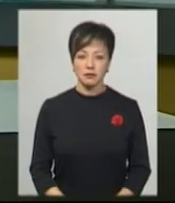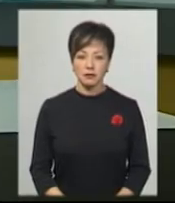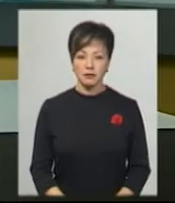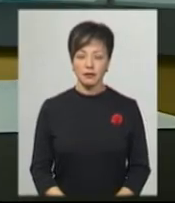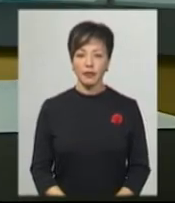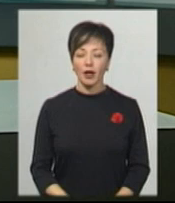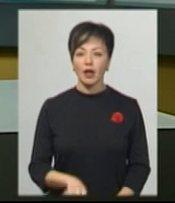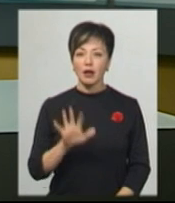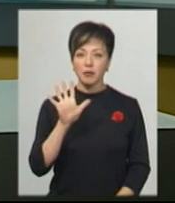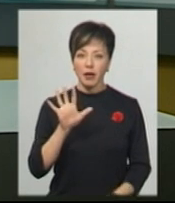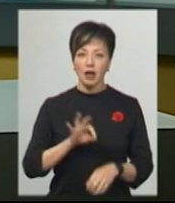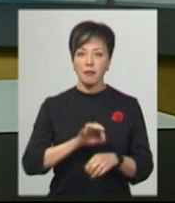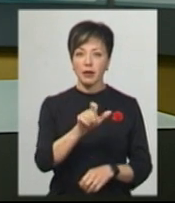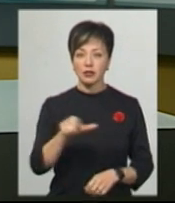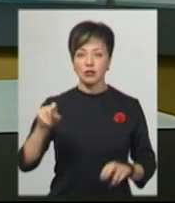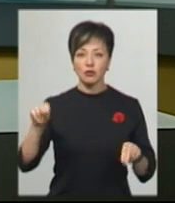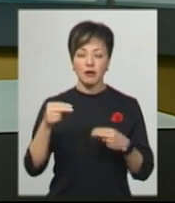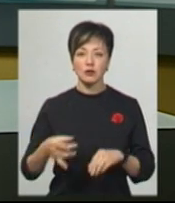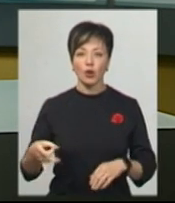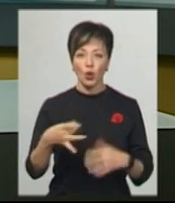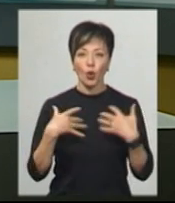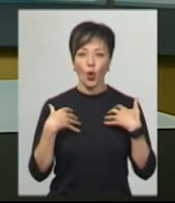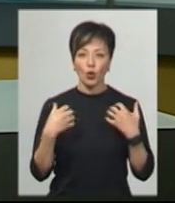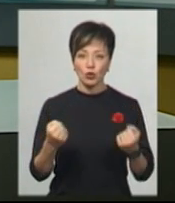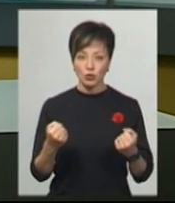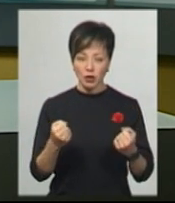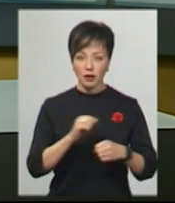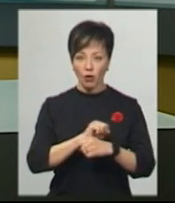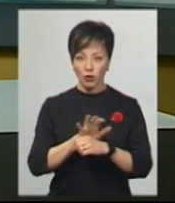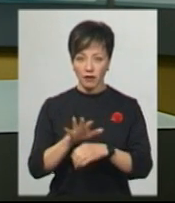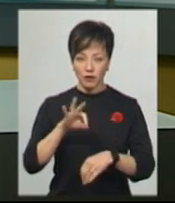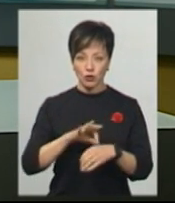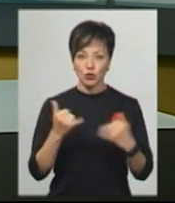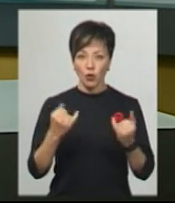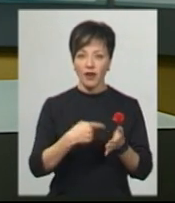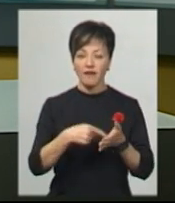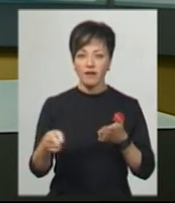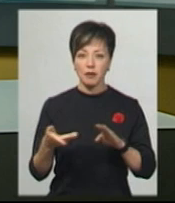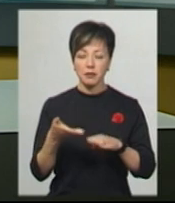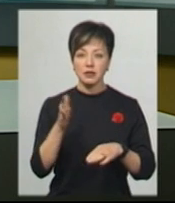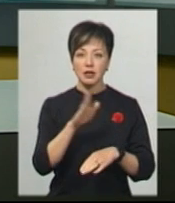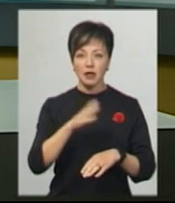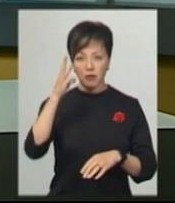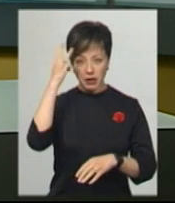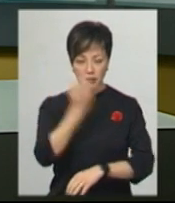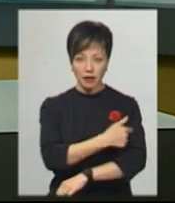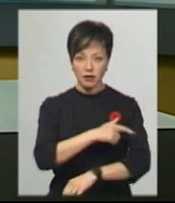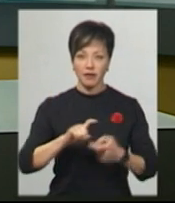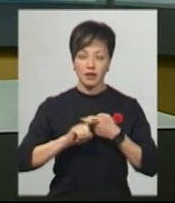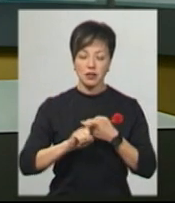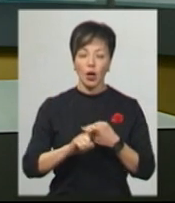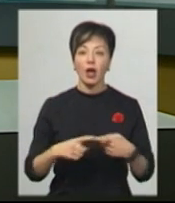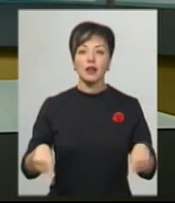П'ять пацієнтів з Чемеровецького району одужали від ковід-19. Сьогодні їх виписали з Хмельницької інфекційної лікарні.